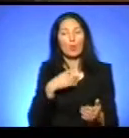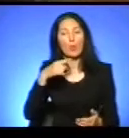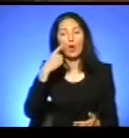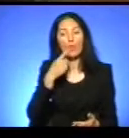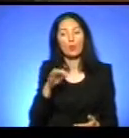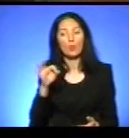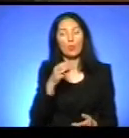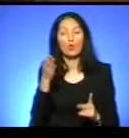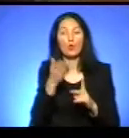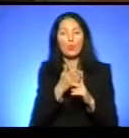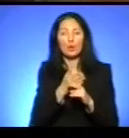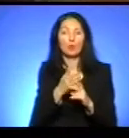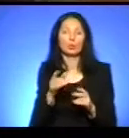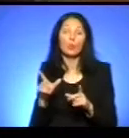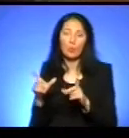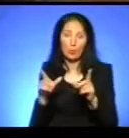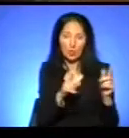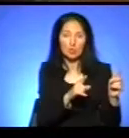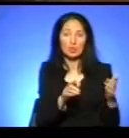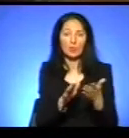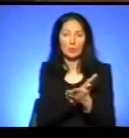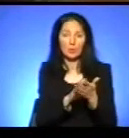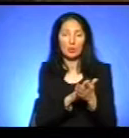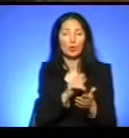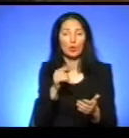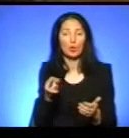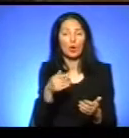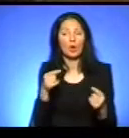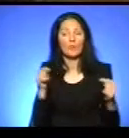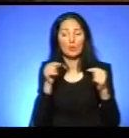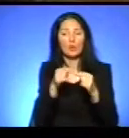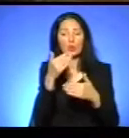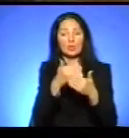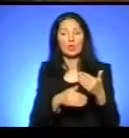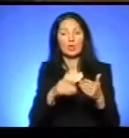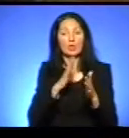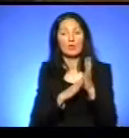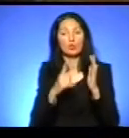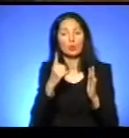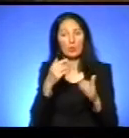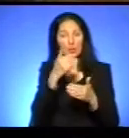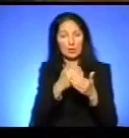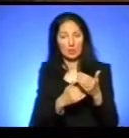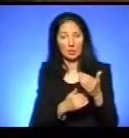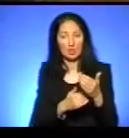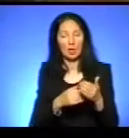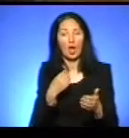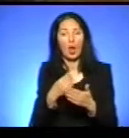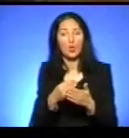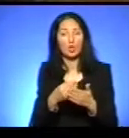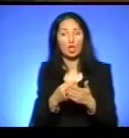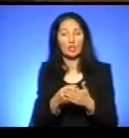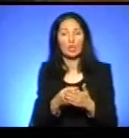про пільгу на пільговий проїзд, то відповідно до статті 91 Бюджетного